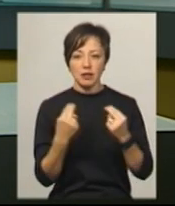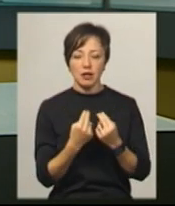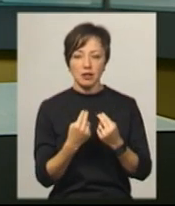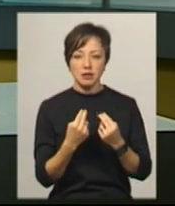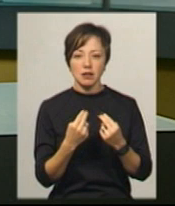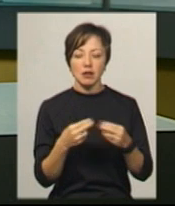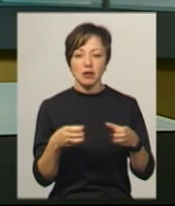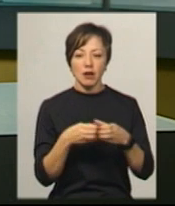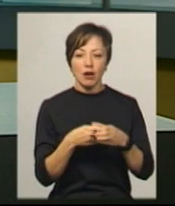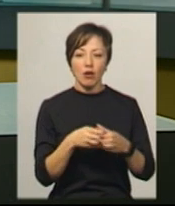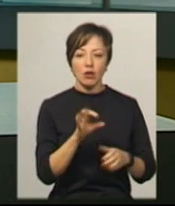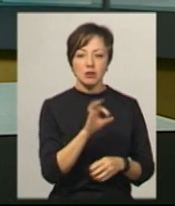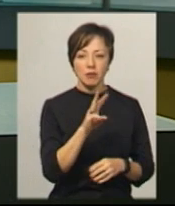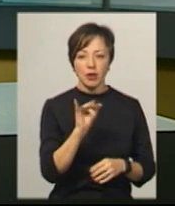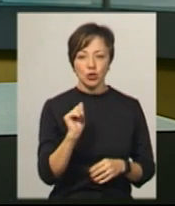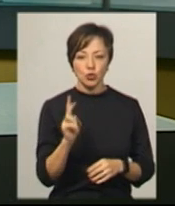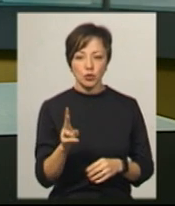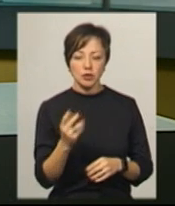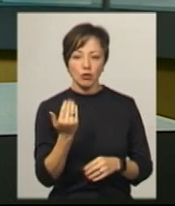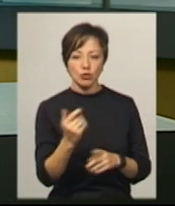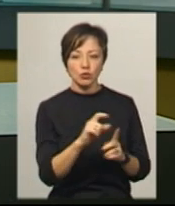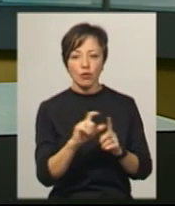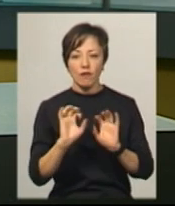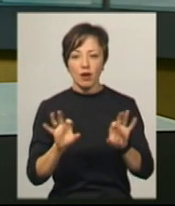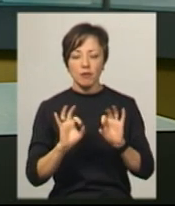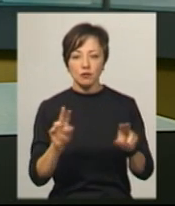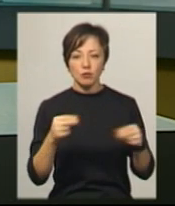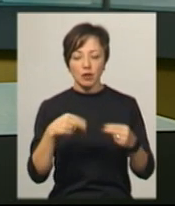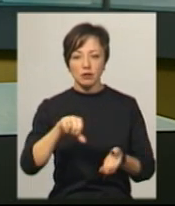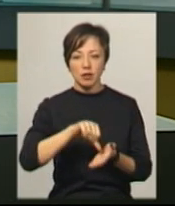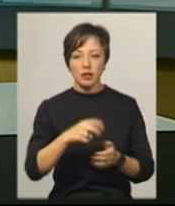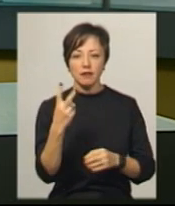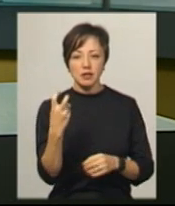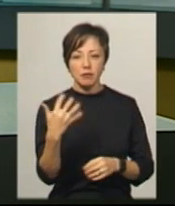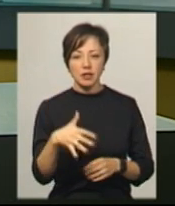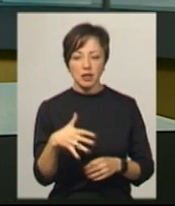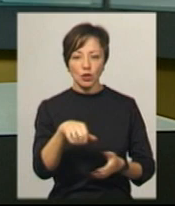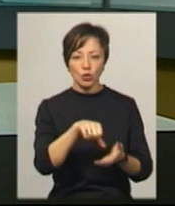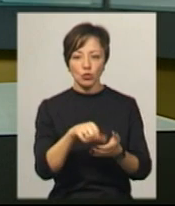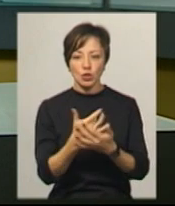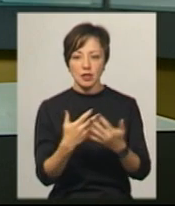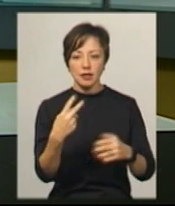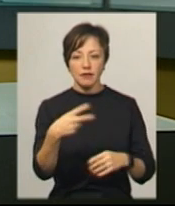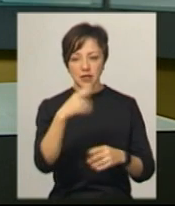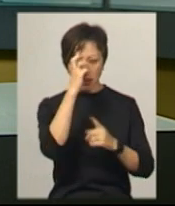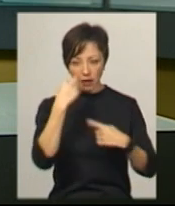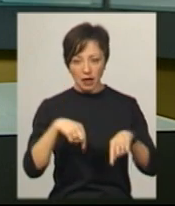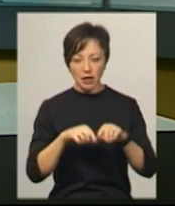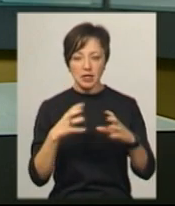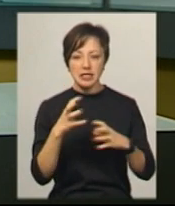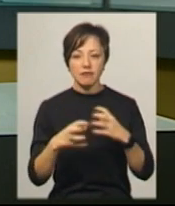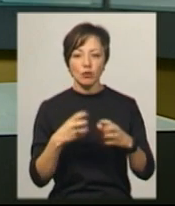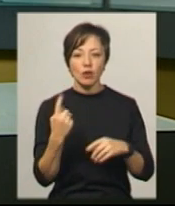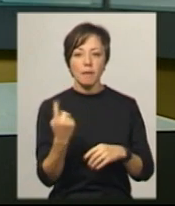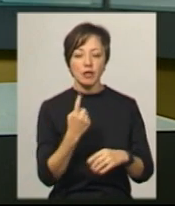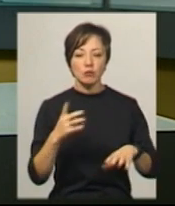комбат-дзюдзуцу Олександр Марчук. За його словами, у чемпіонаті взяло участь 250 учасників з 20 країн світу. На